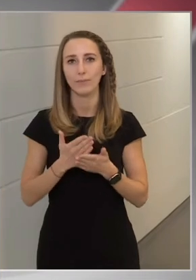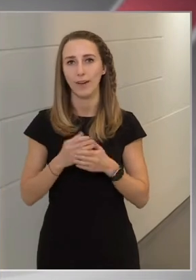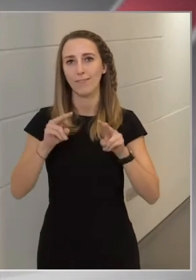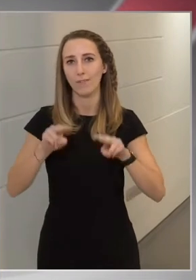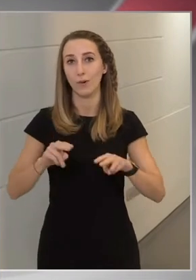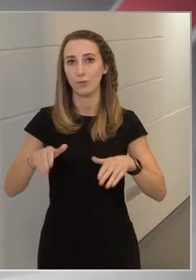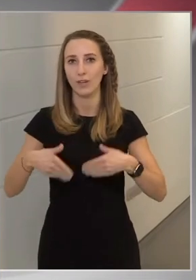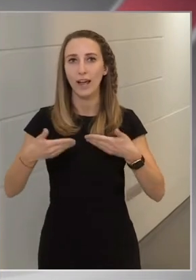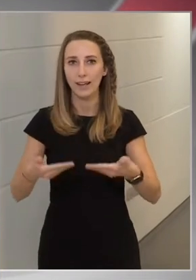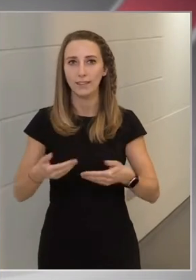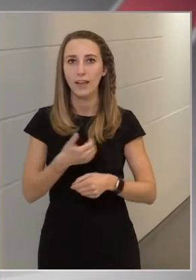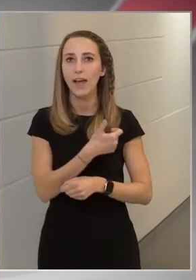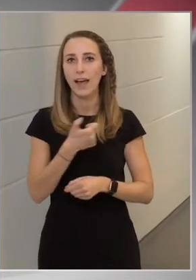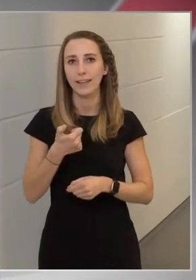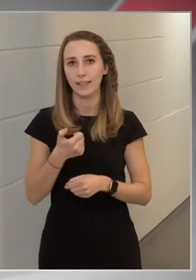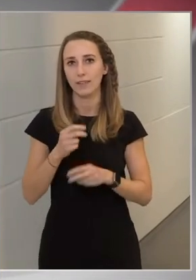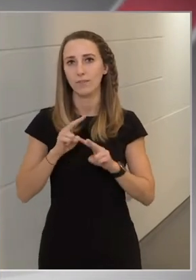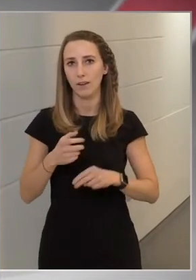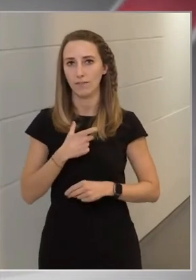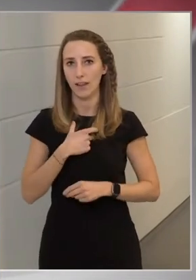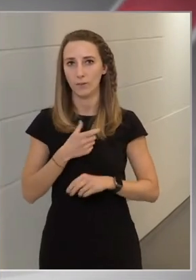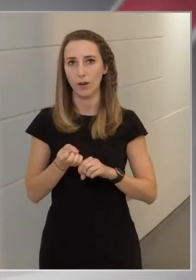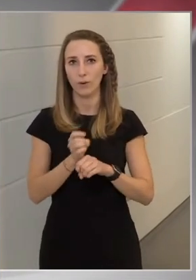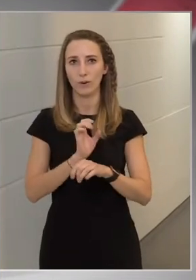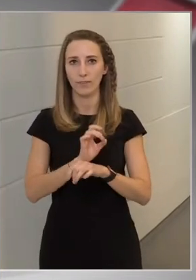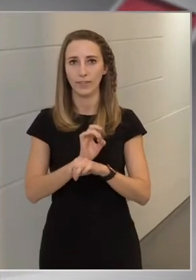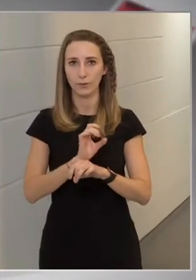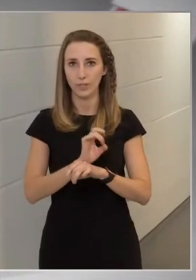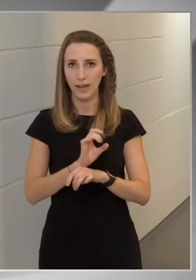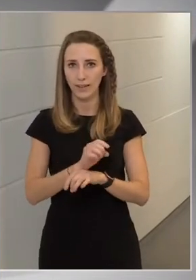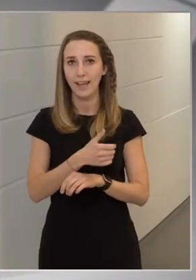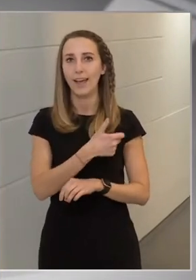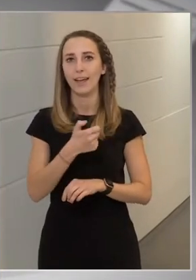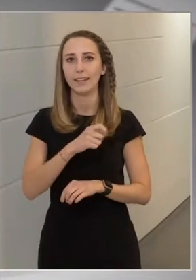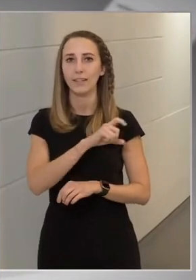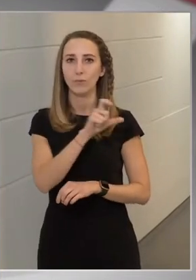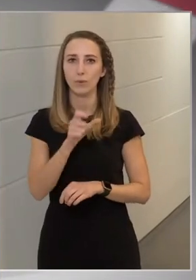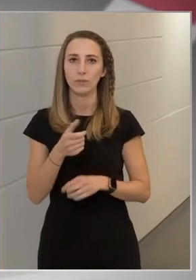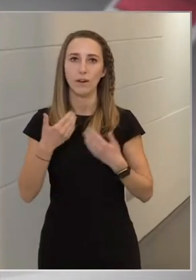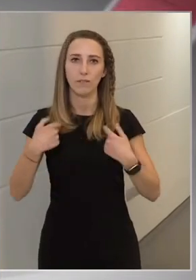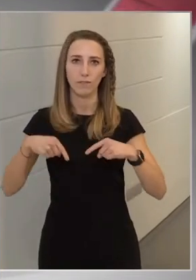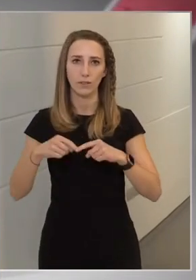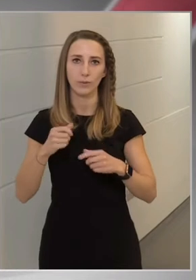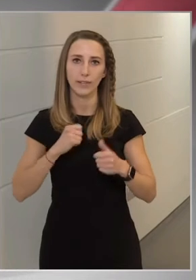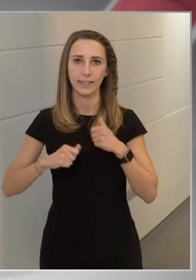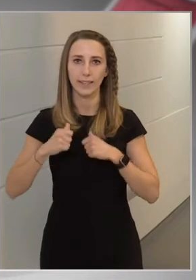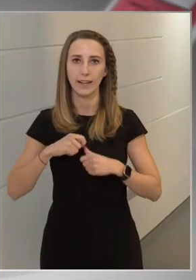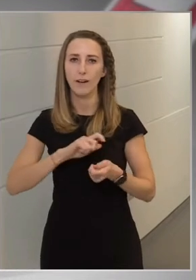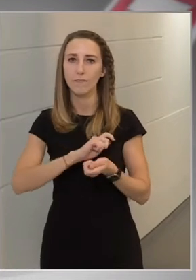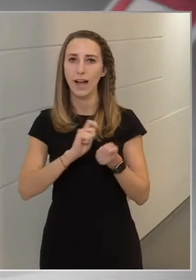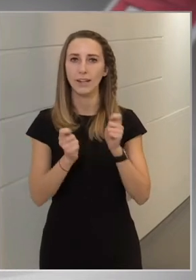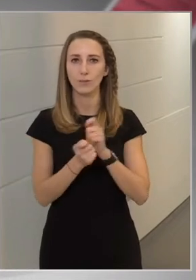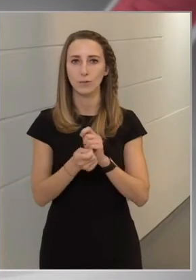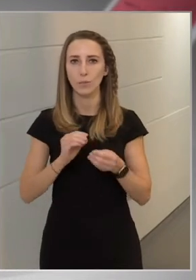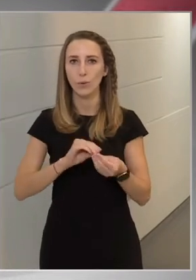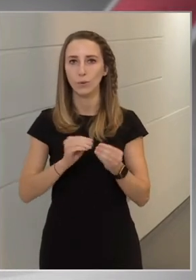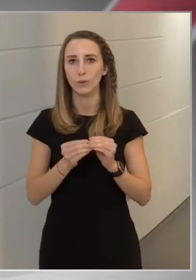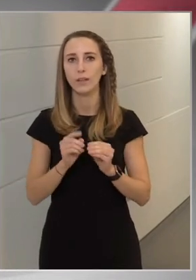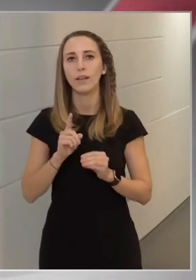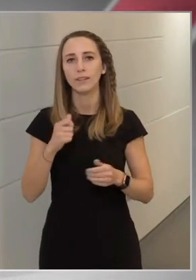valóság lesz. Egy éve van velünk a koronavírusjárvány, egy éve vagyunk kénytelnek változó módon, de